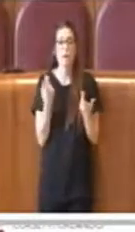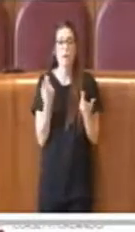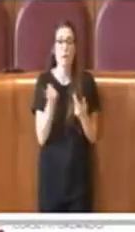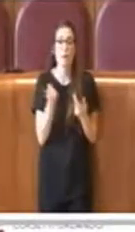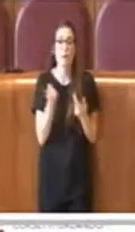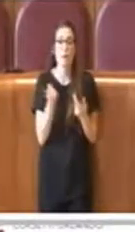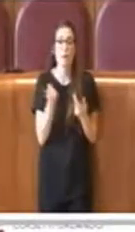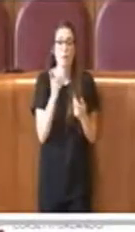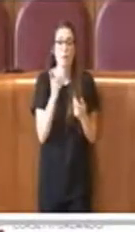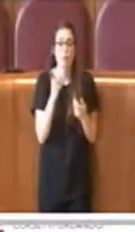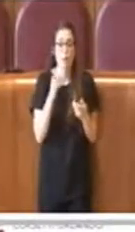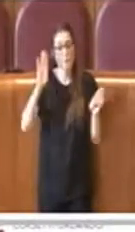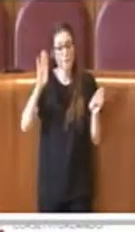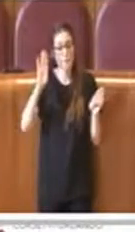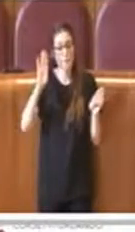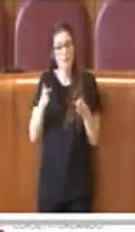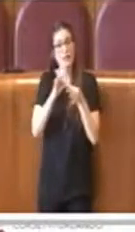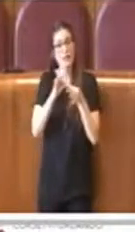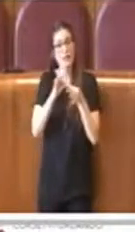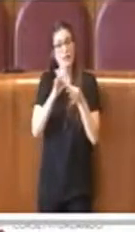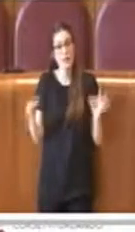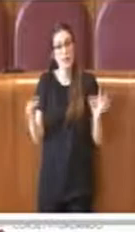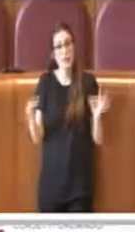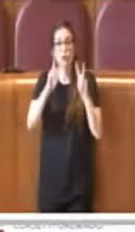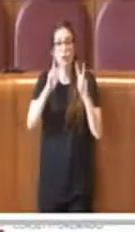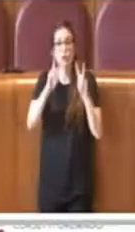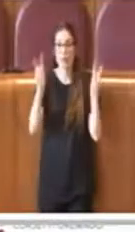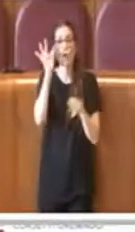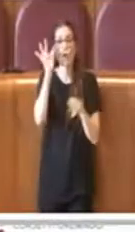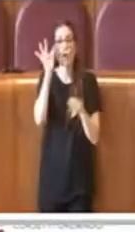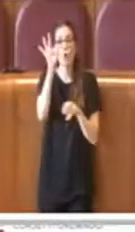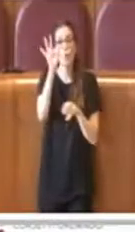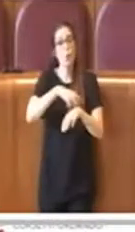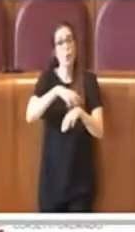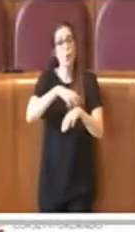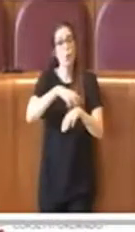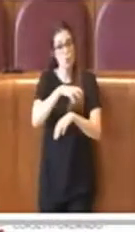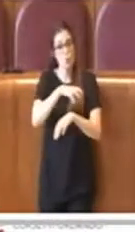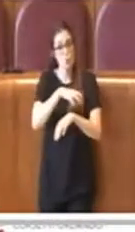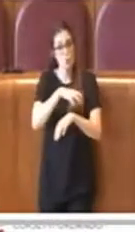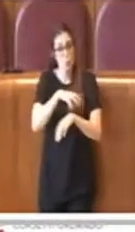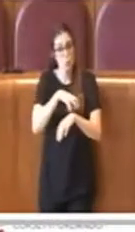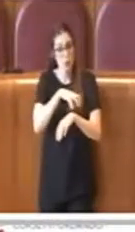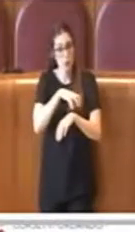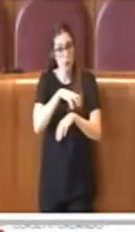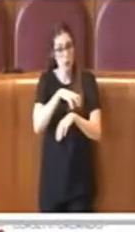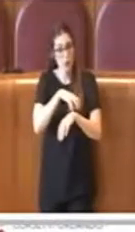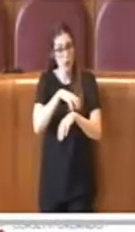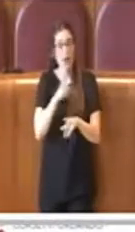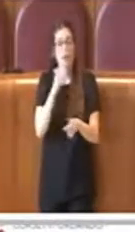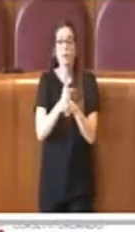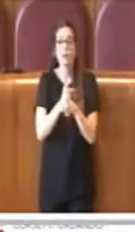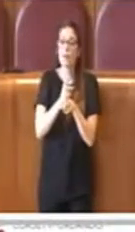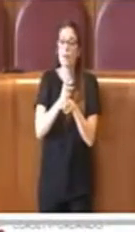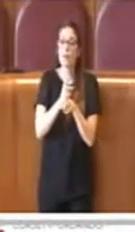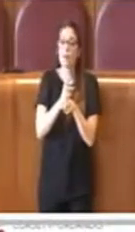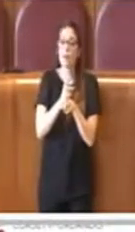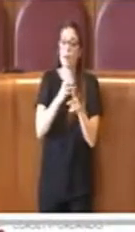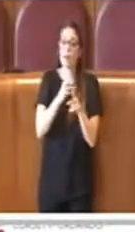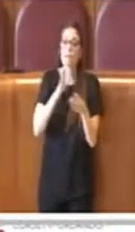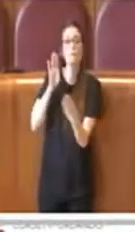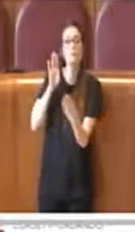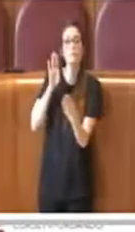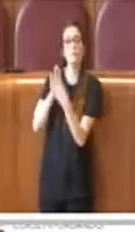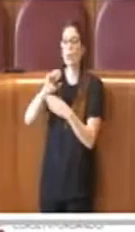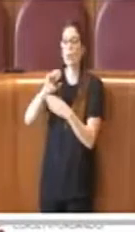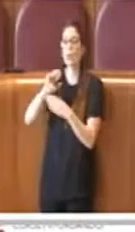opportuno concentrarsi sulla definizione chiara dei temi e degli obiettivi della consulta che devono chiaramente rivolgersi a tutte